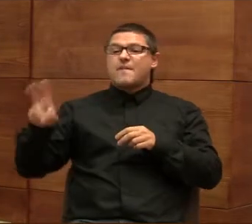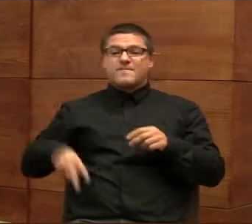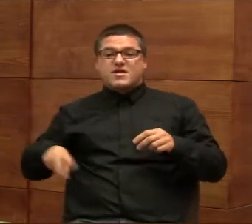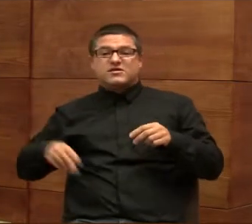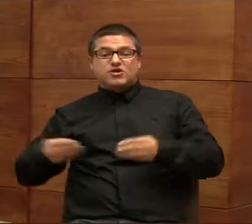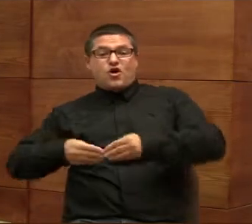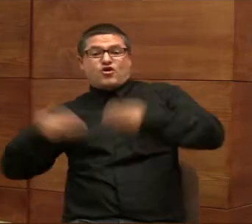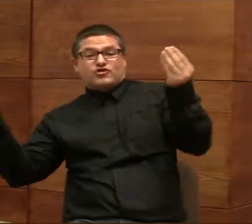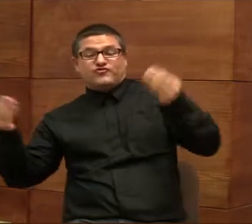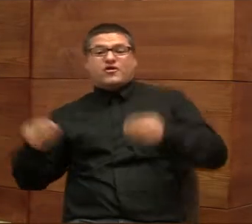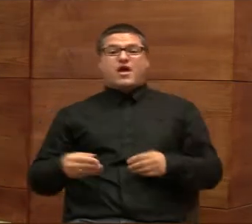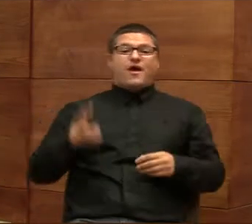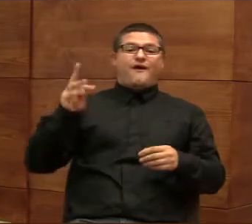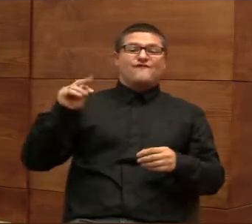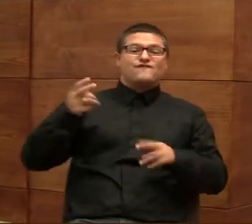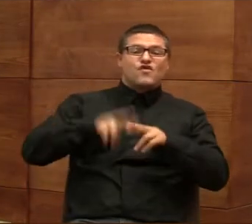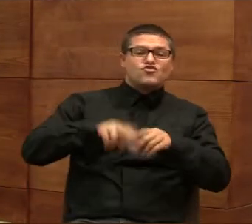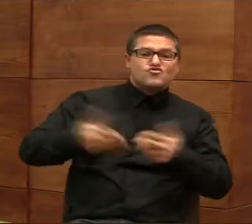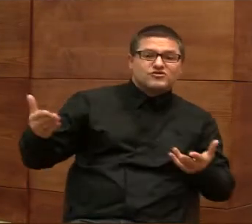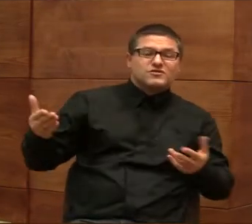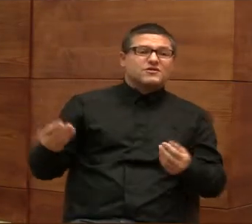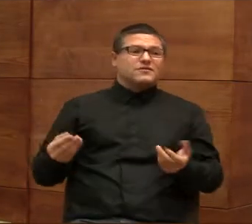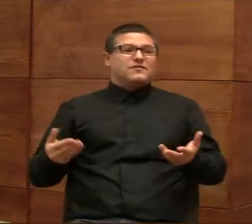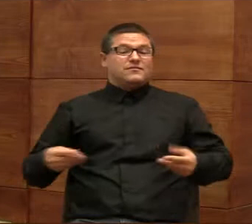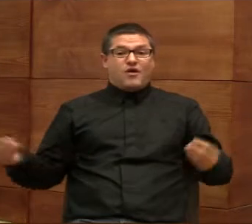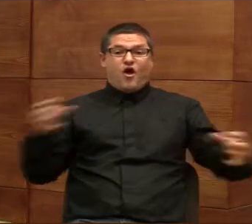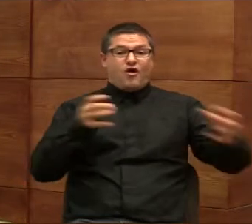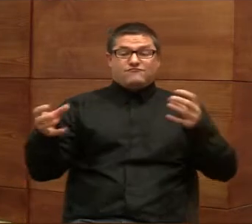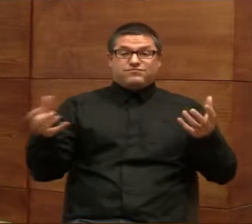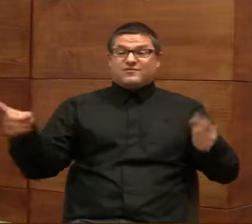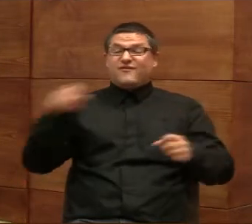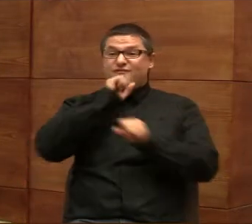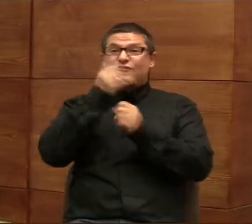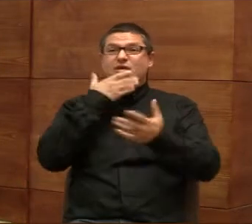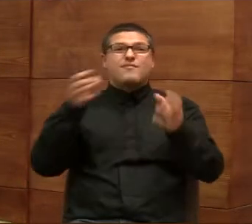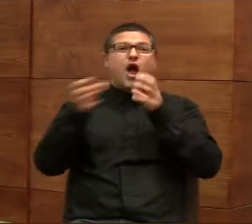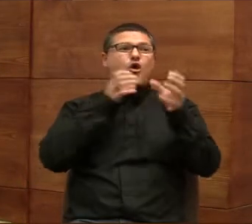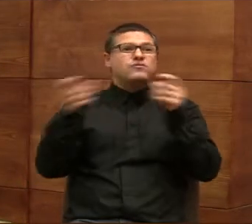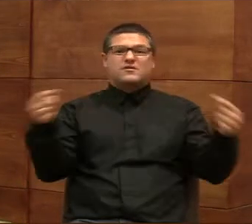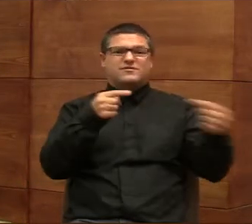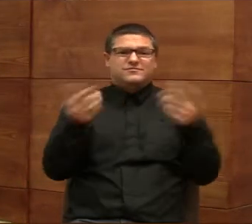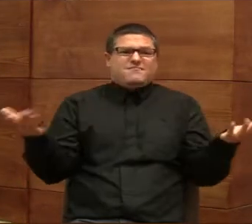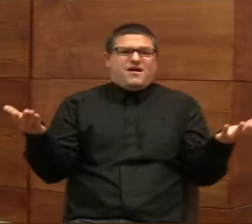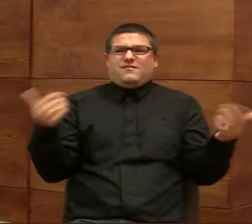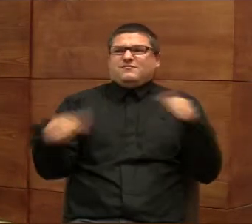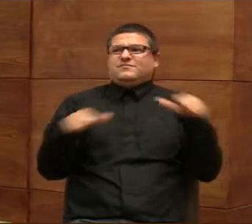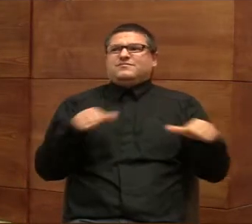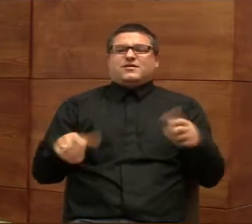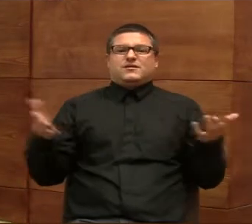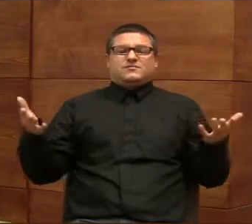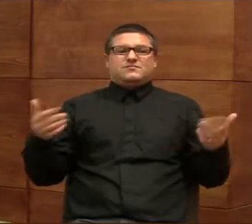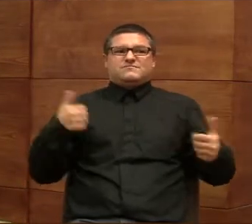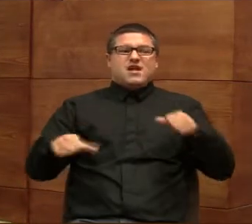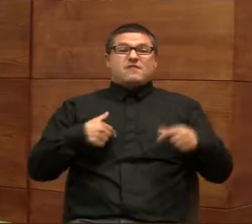Ministerstwem Rozwoju, Funduszem i tak dalej, bo to tak naprawdę oni w ogóle się nie komunikują. W ogóle się